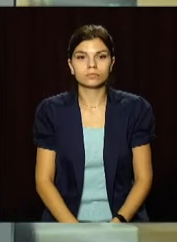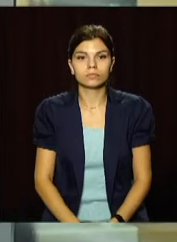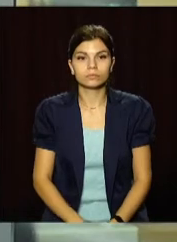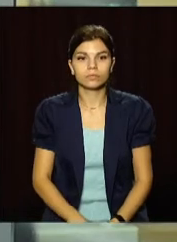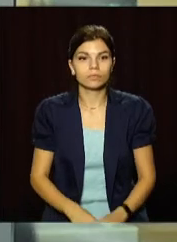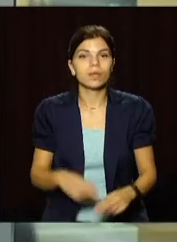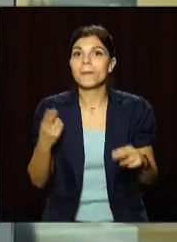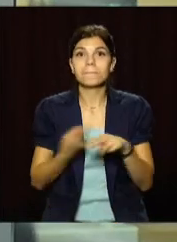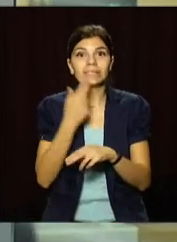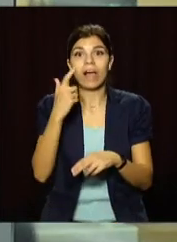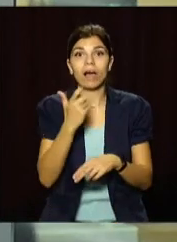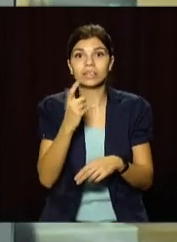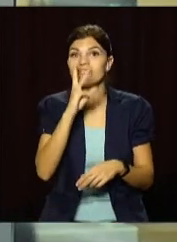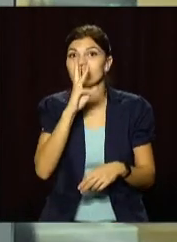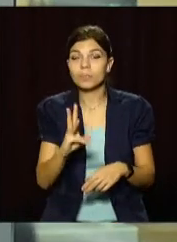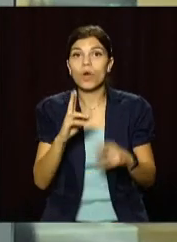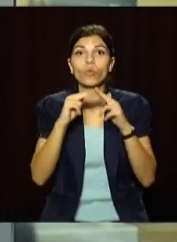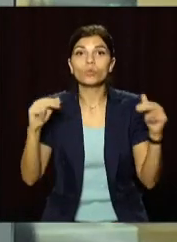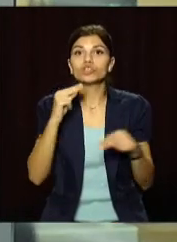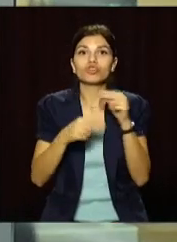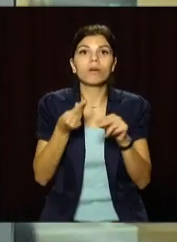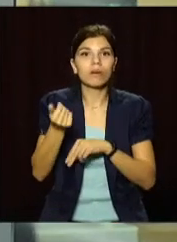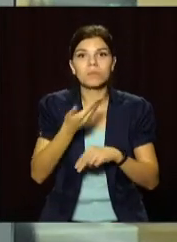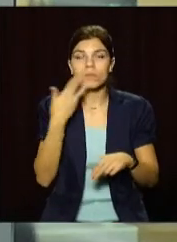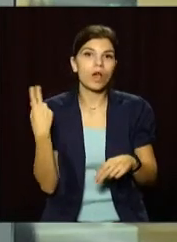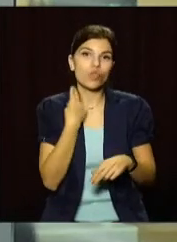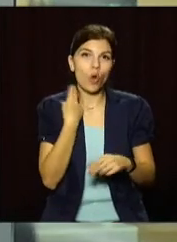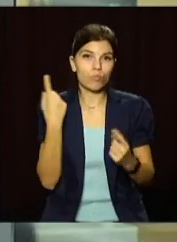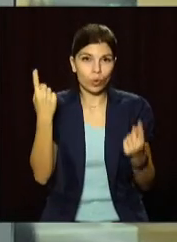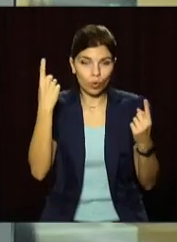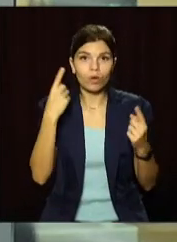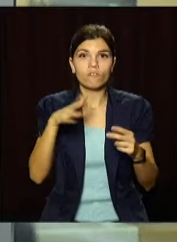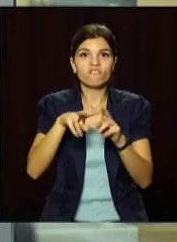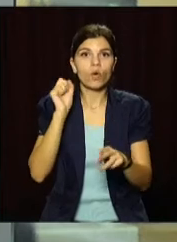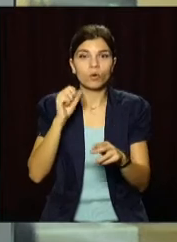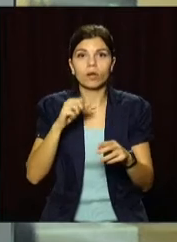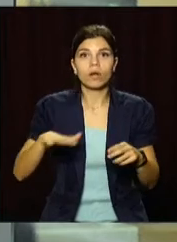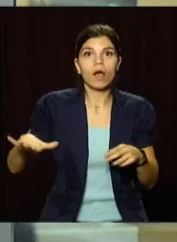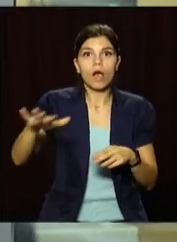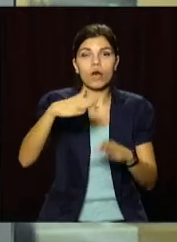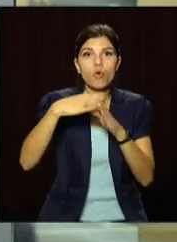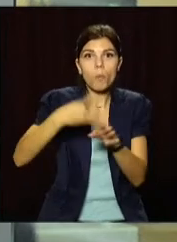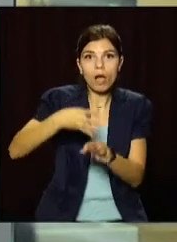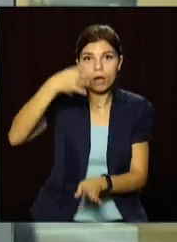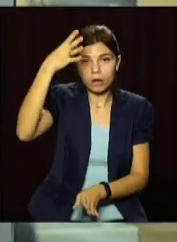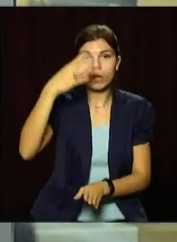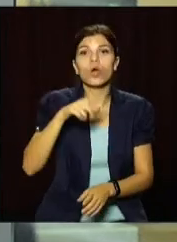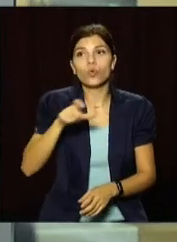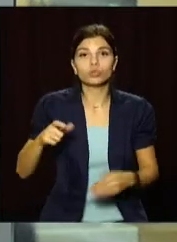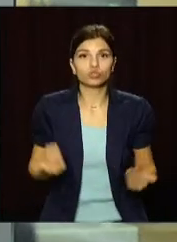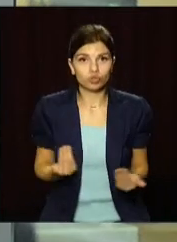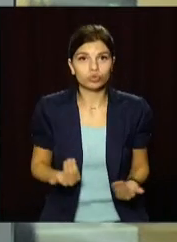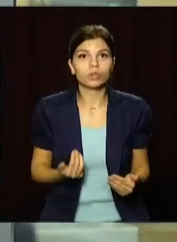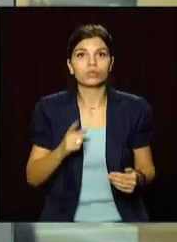Без газу три місяці у Дніпрі через несплату боргів від газопостачання відключили цілий під'їзд. Мешканці переконані,